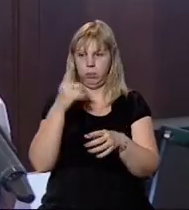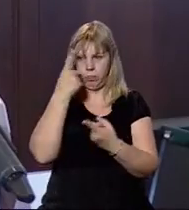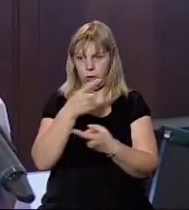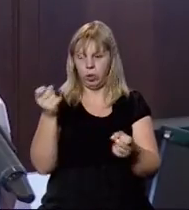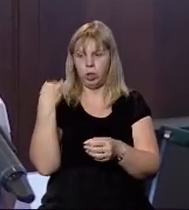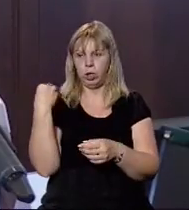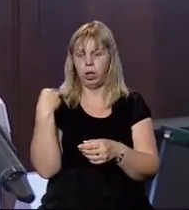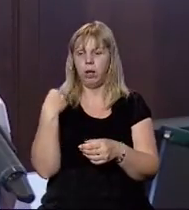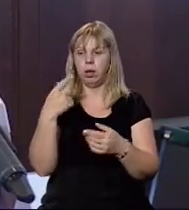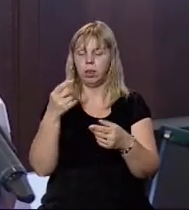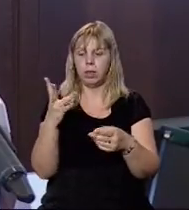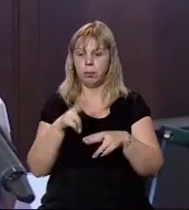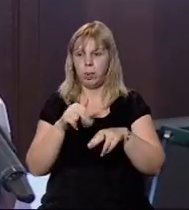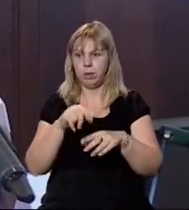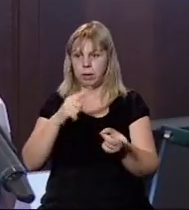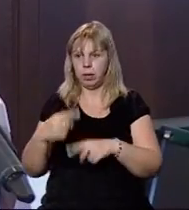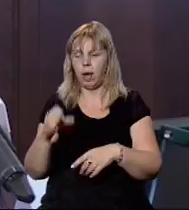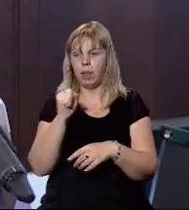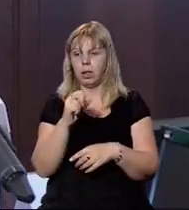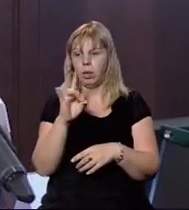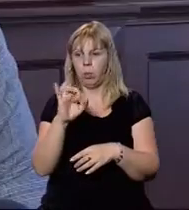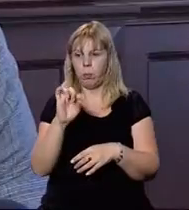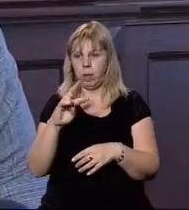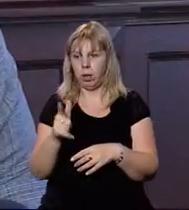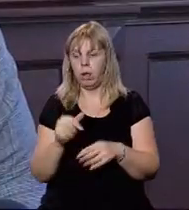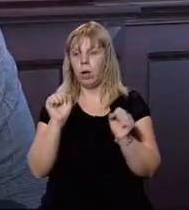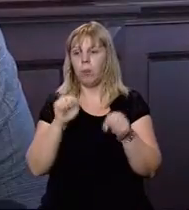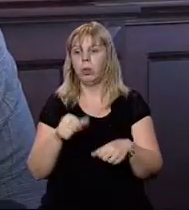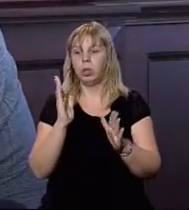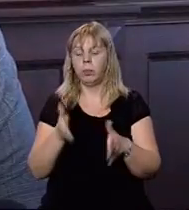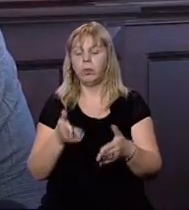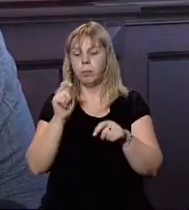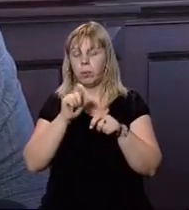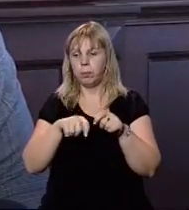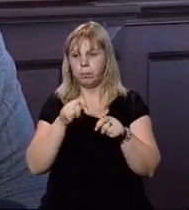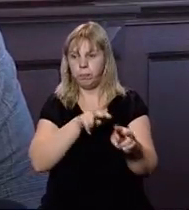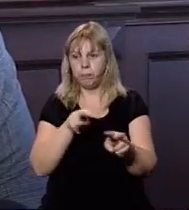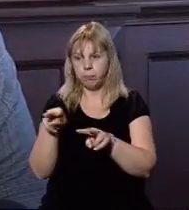обов'язків начальника Нацполіції Закарпаття Андрій Рубель. Будемо відслідковувати